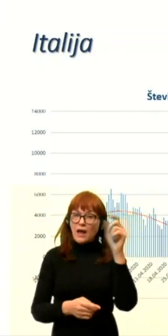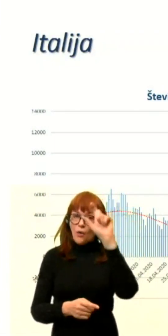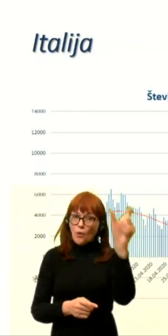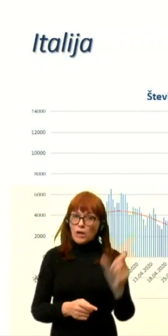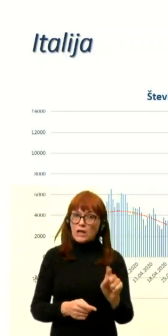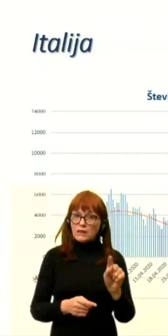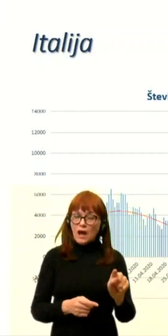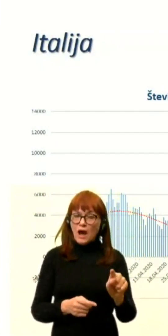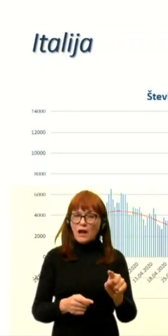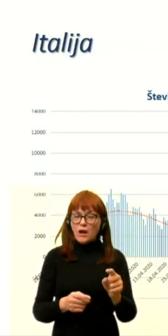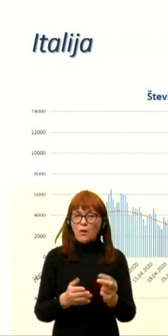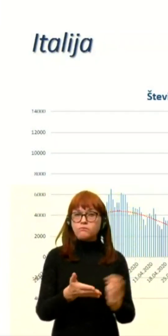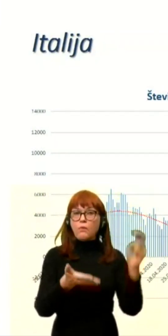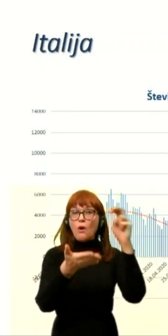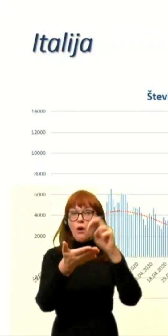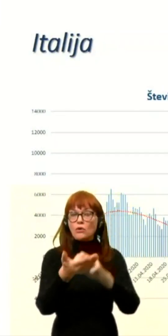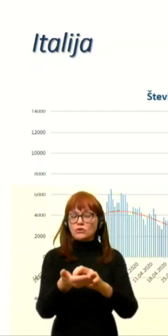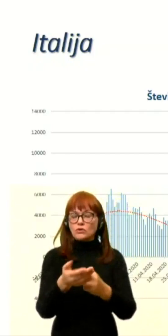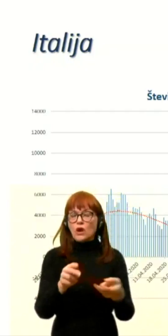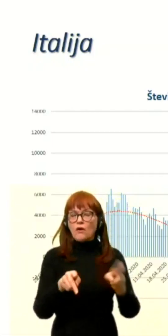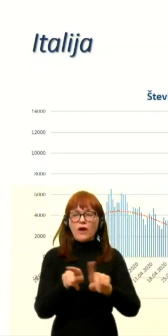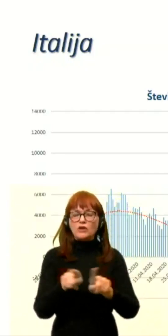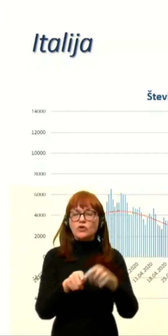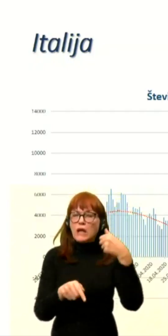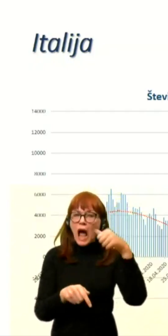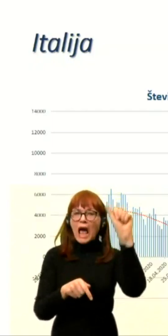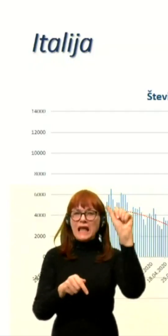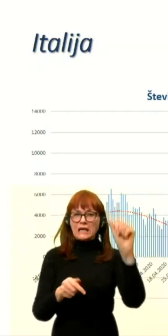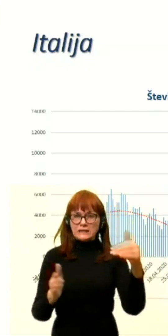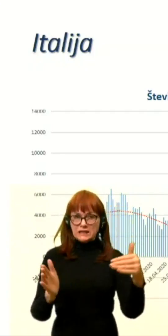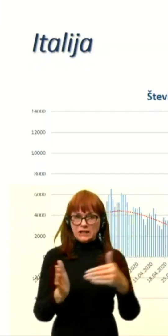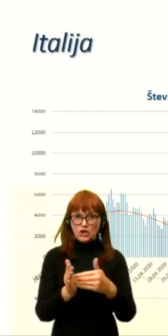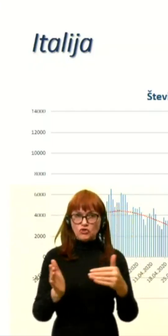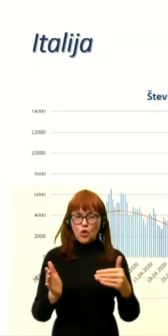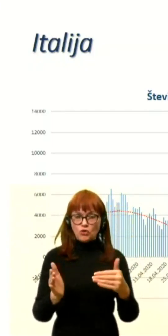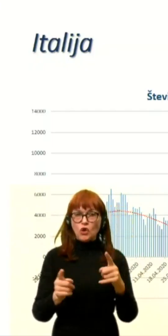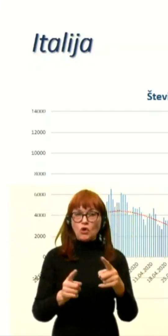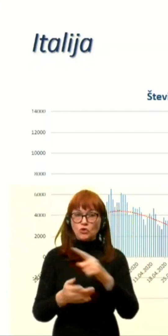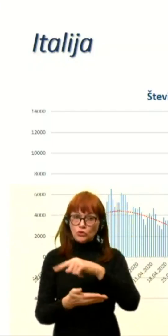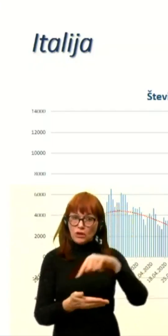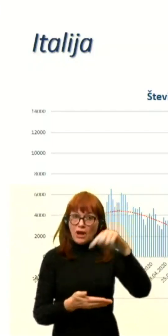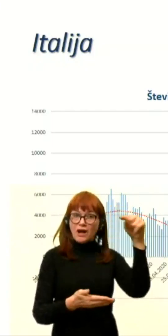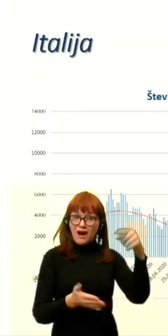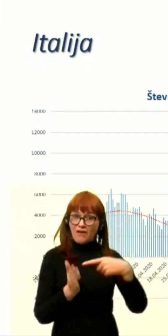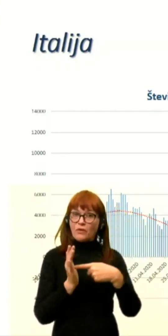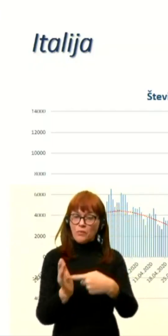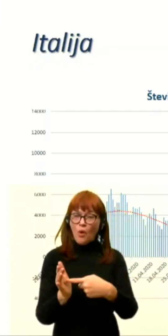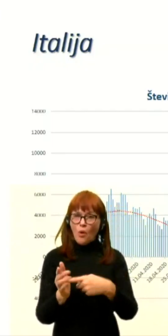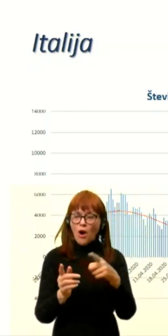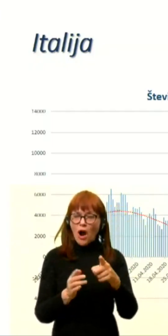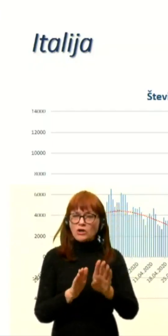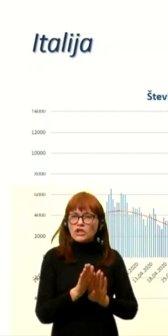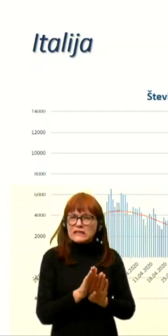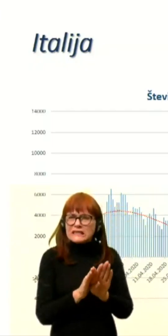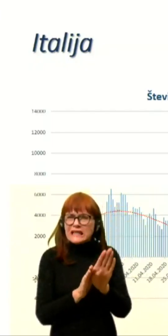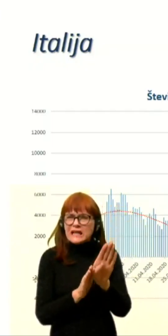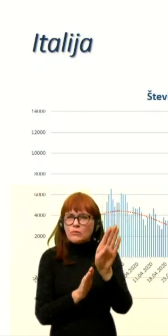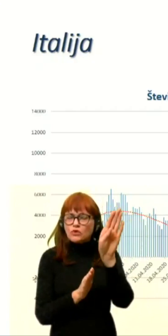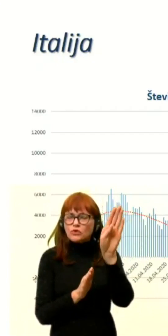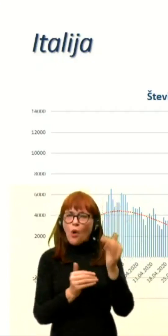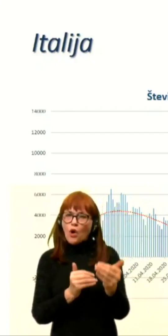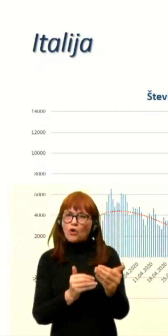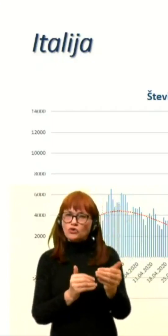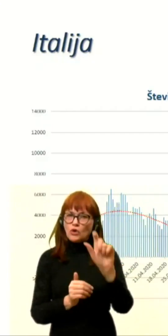je poskočilo na več kot 11 tisoč. Tudi grafi kažejo ta strm uspon v sosednji